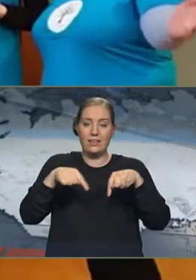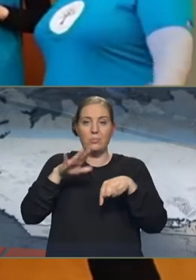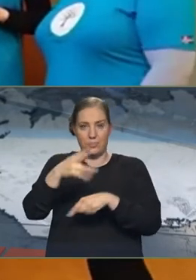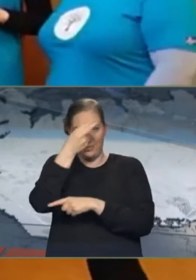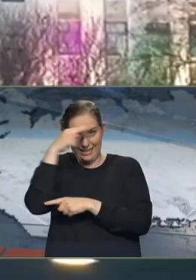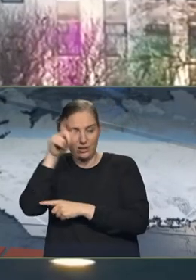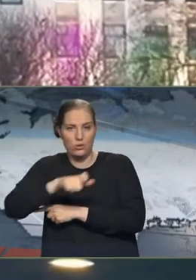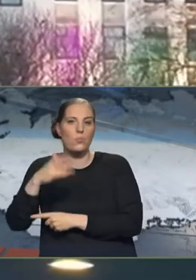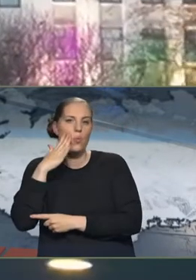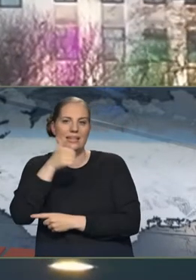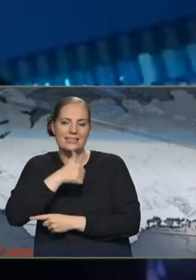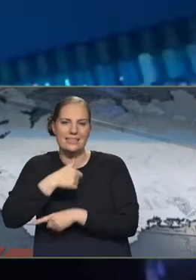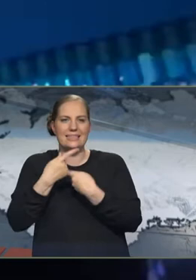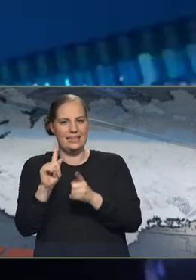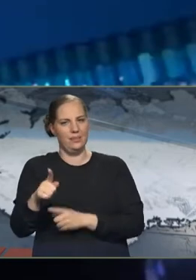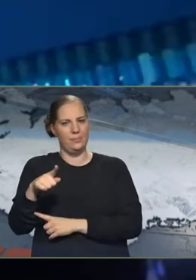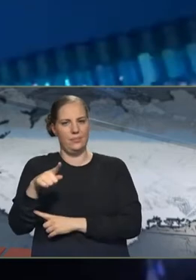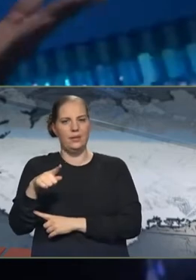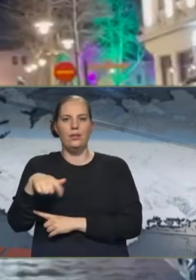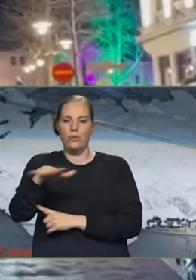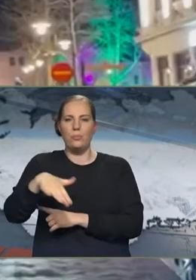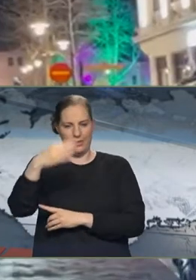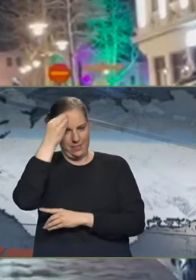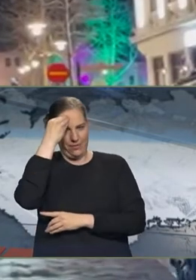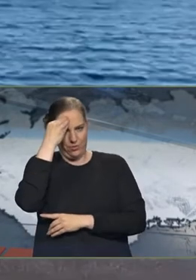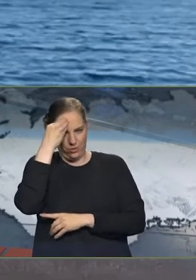búsettum á Íslandi sínir að þjóðin er vel meðvitið um þetta.